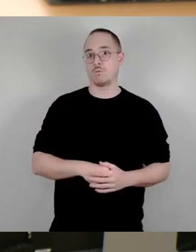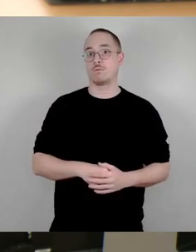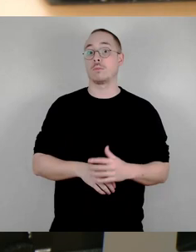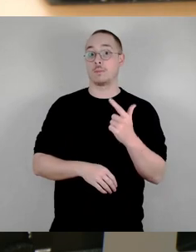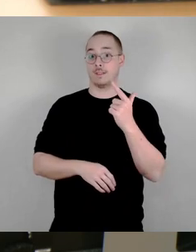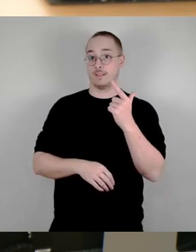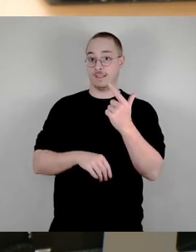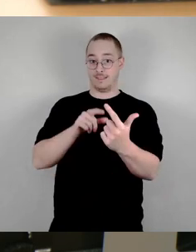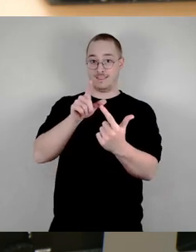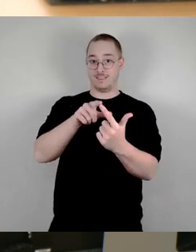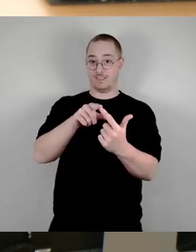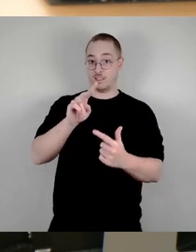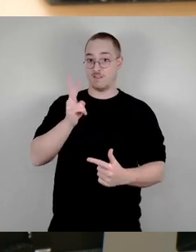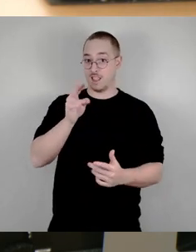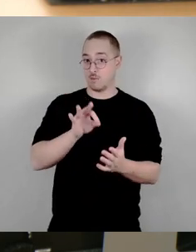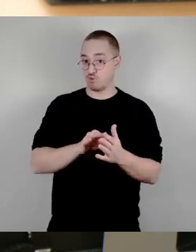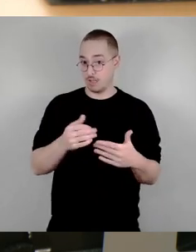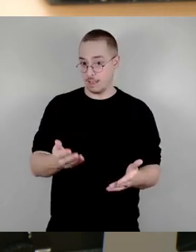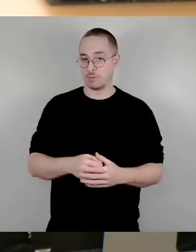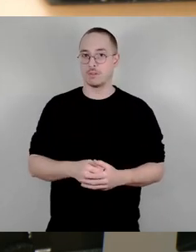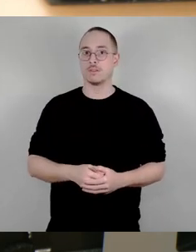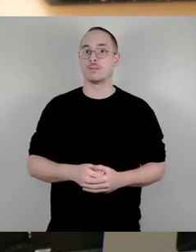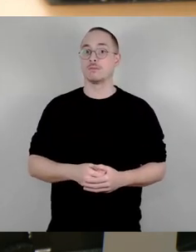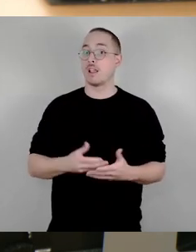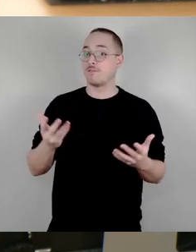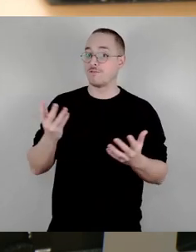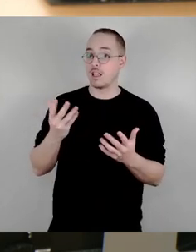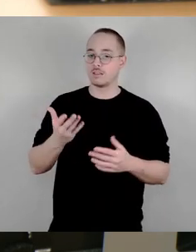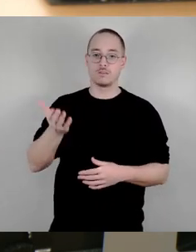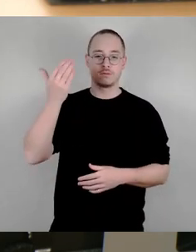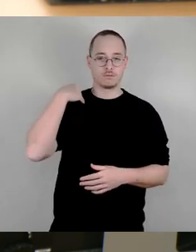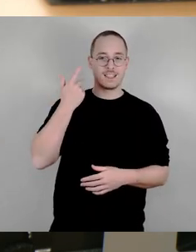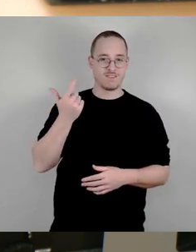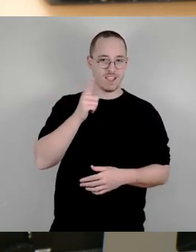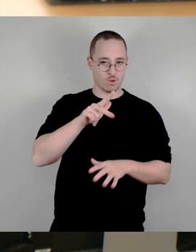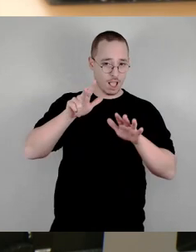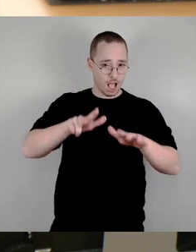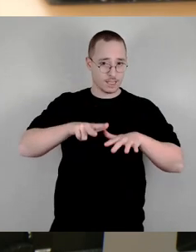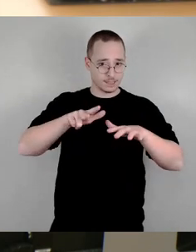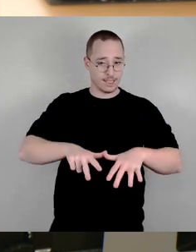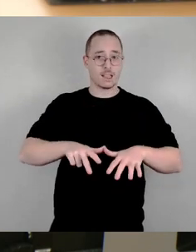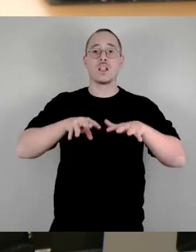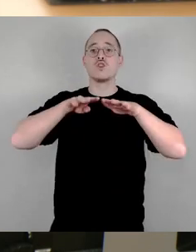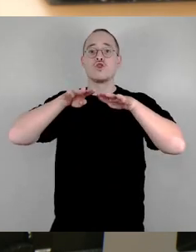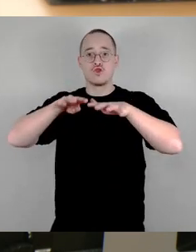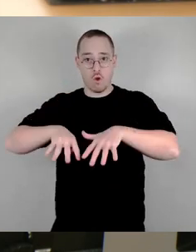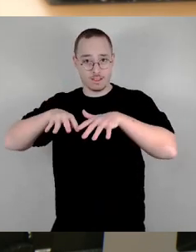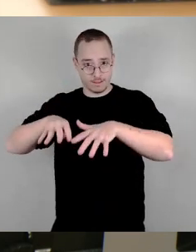nämlich für die Partys in den Jahren 2018, 2019 und